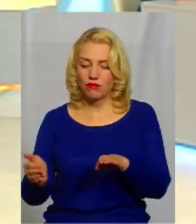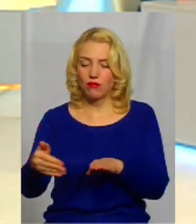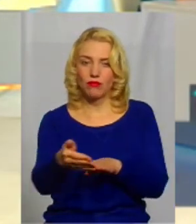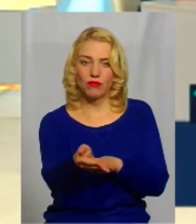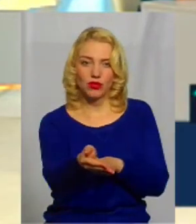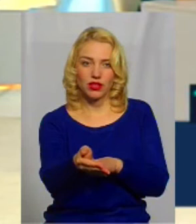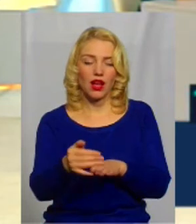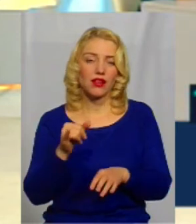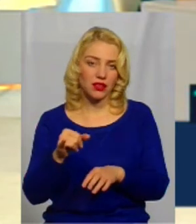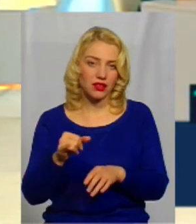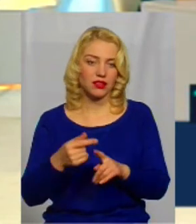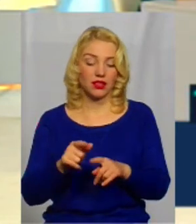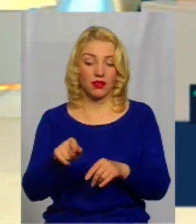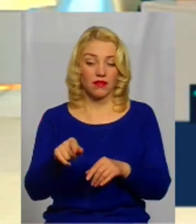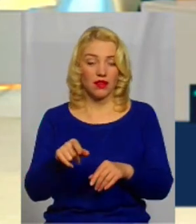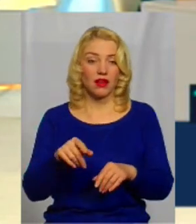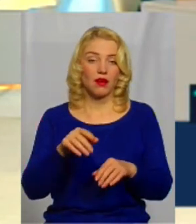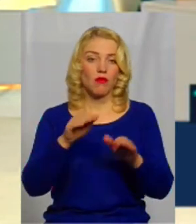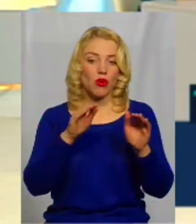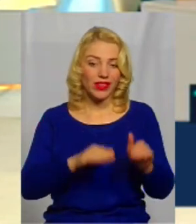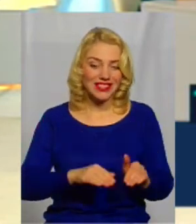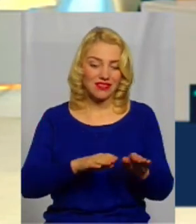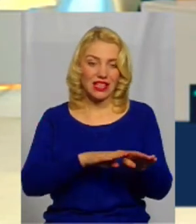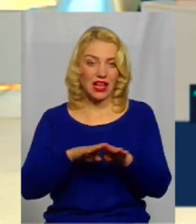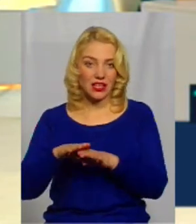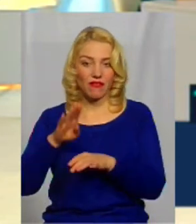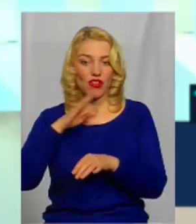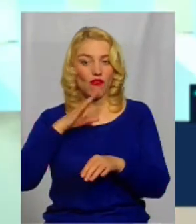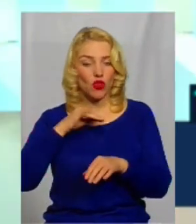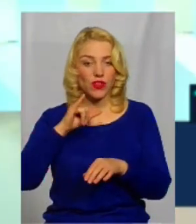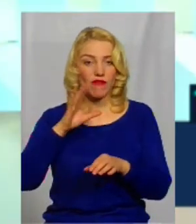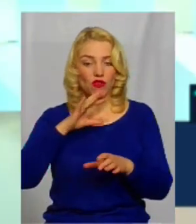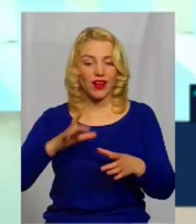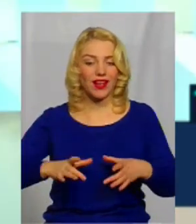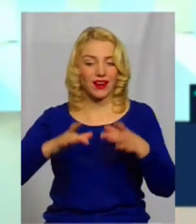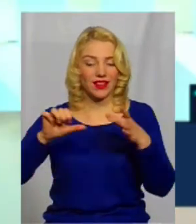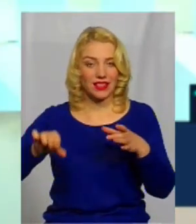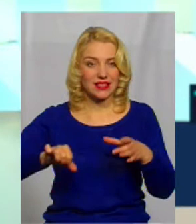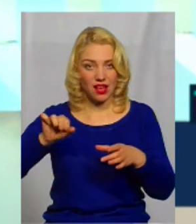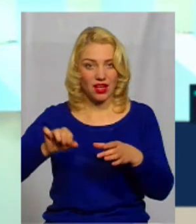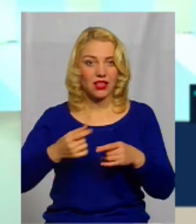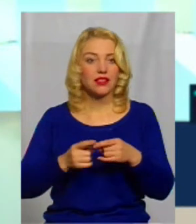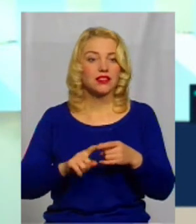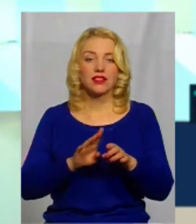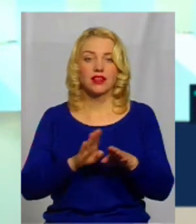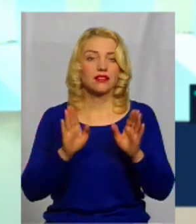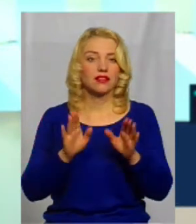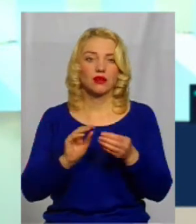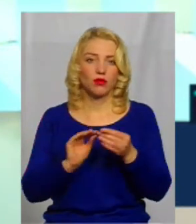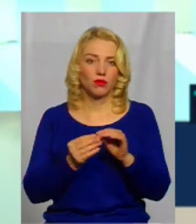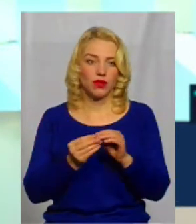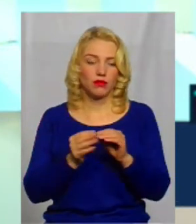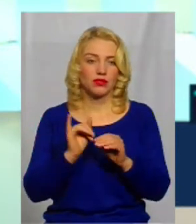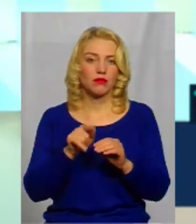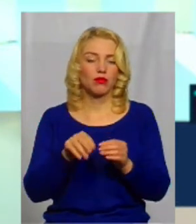понизився рівень води в Криницях, ну, Татьяна Васильовна сказала, що ця проблема не тільки грицинок,